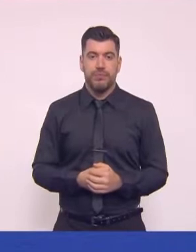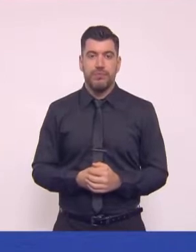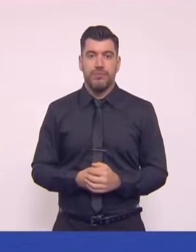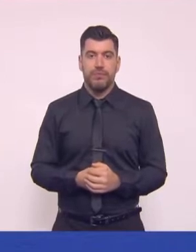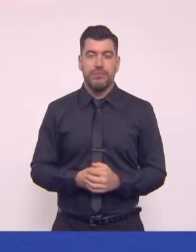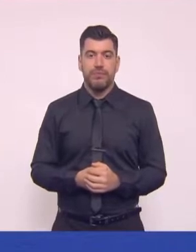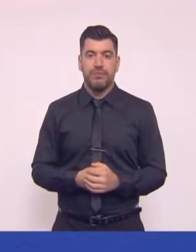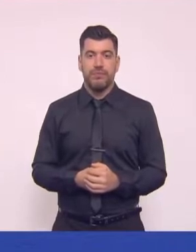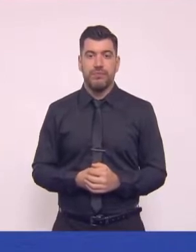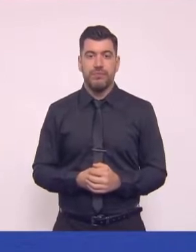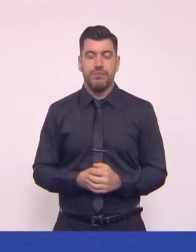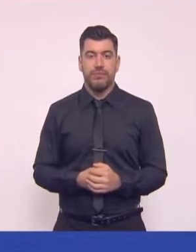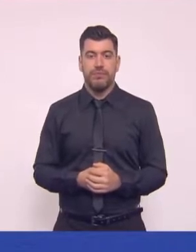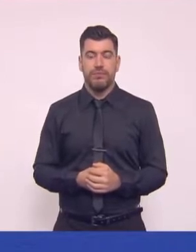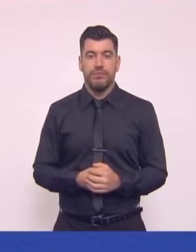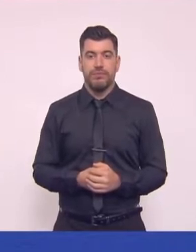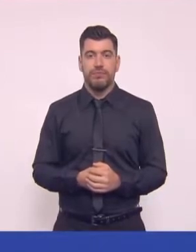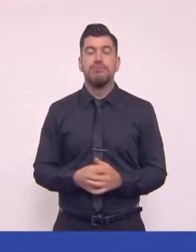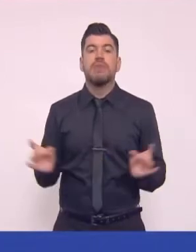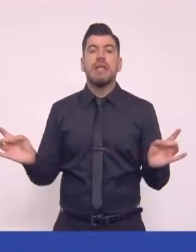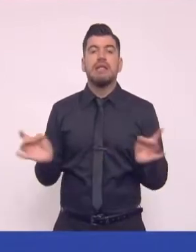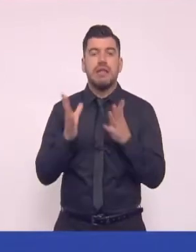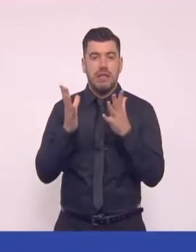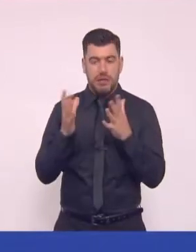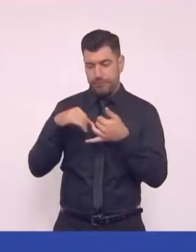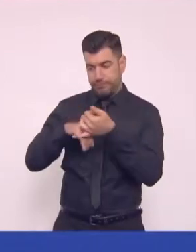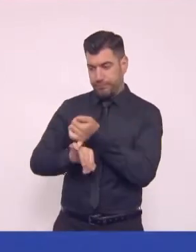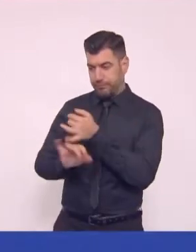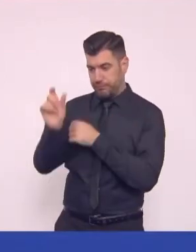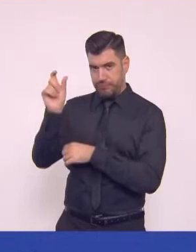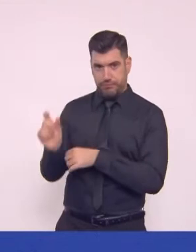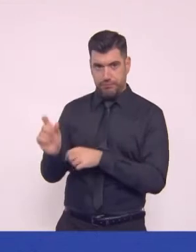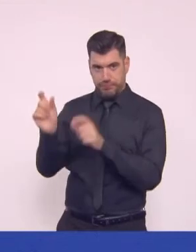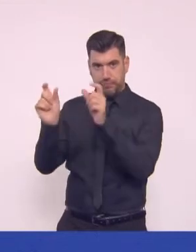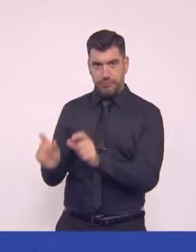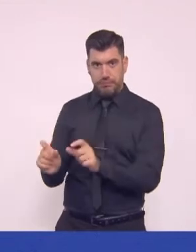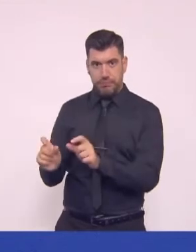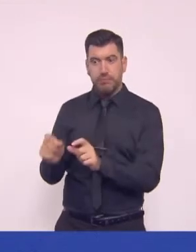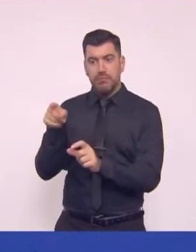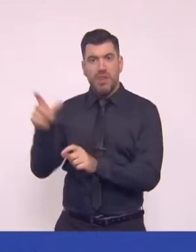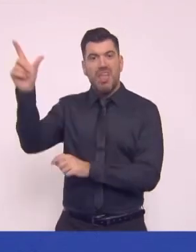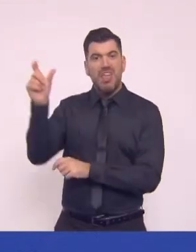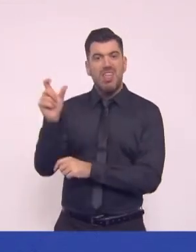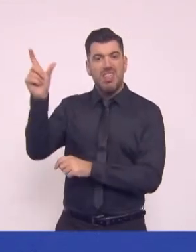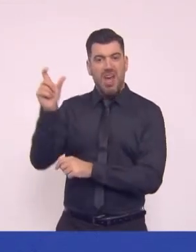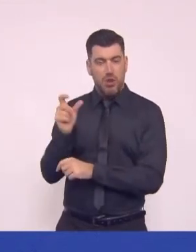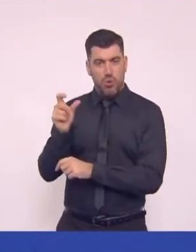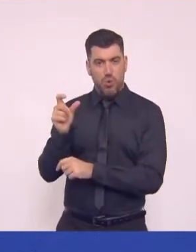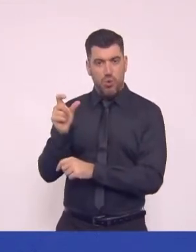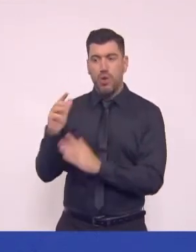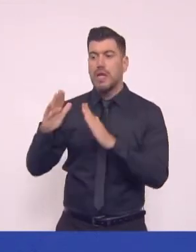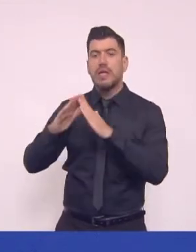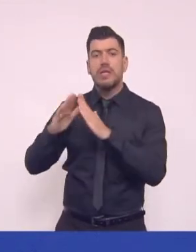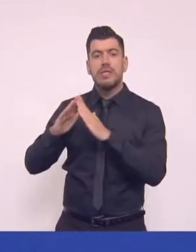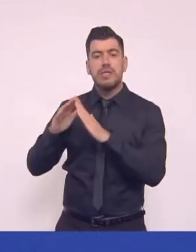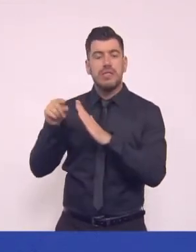δάνειο το οποίο είναι σε ένα σπίτι αξίας